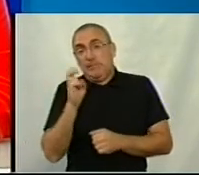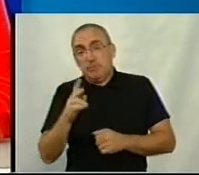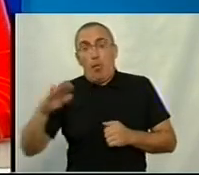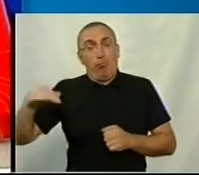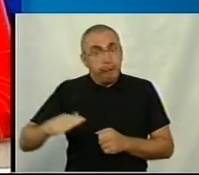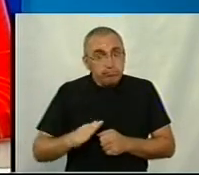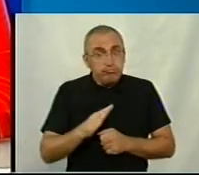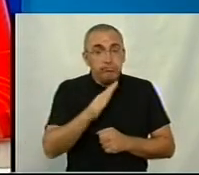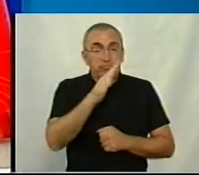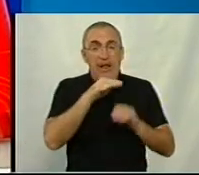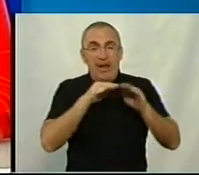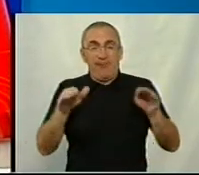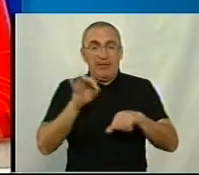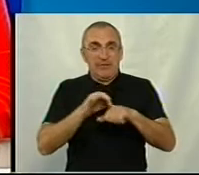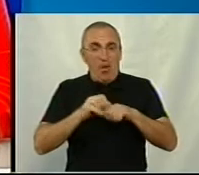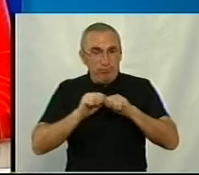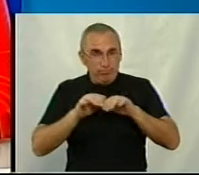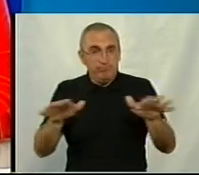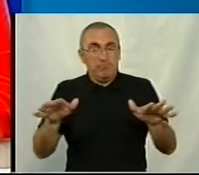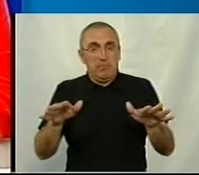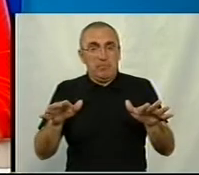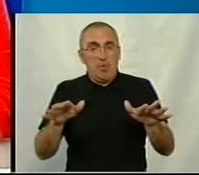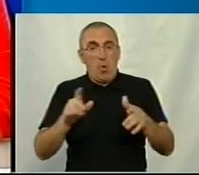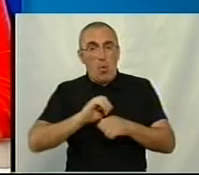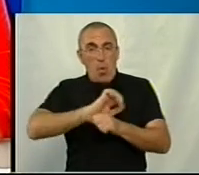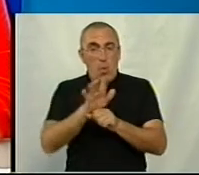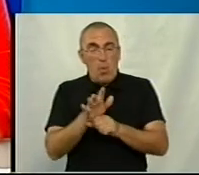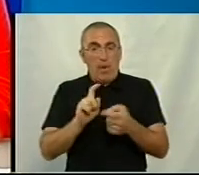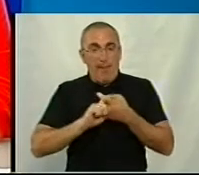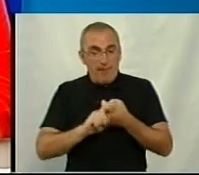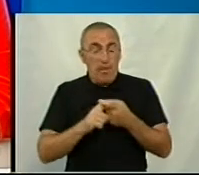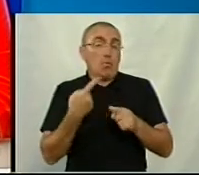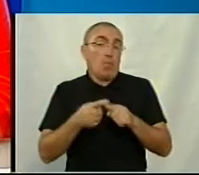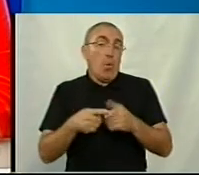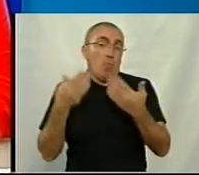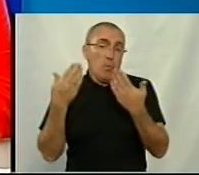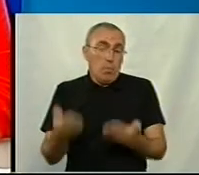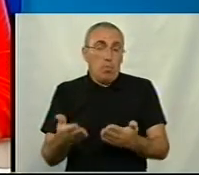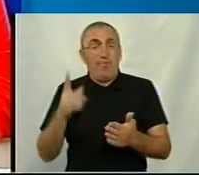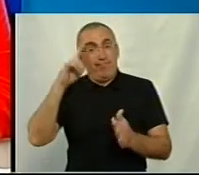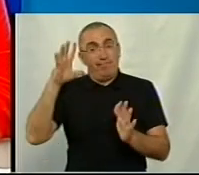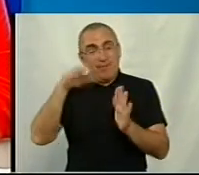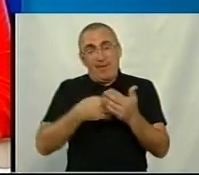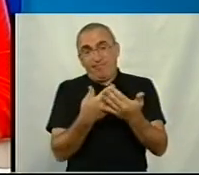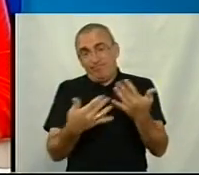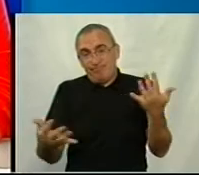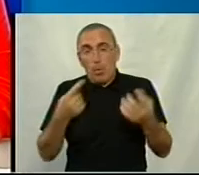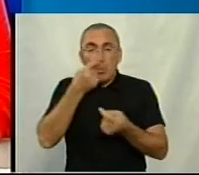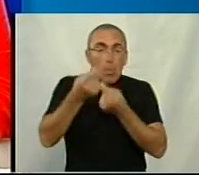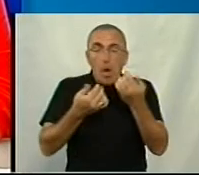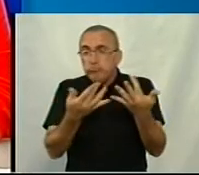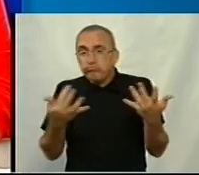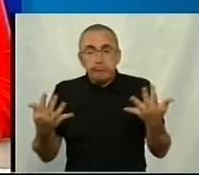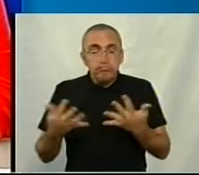підвищення рівню захворюваності на коронавірусну інфекцію. Тому, враховуючи всі ці нюанси, ми,